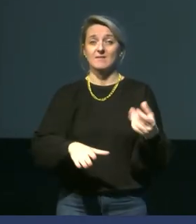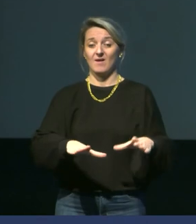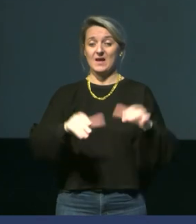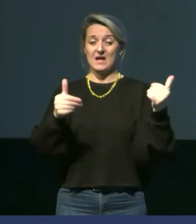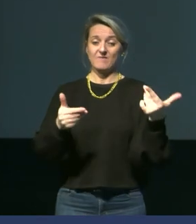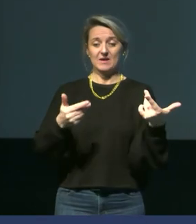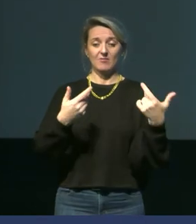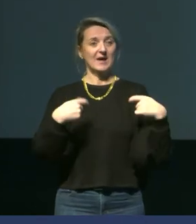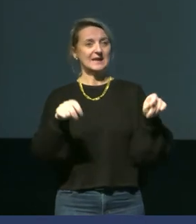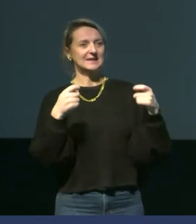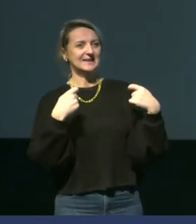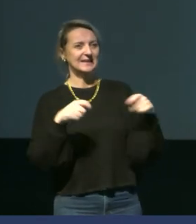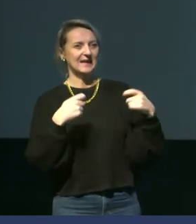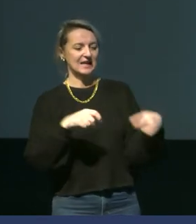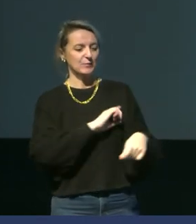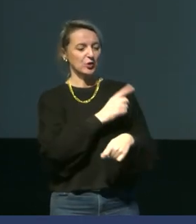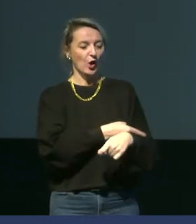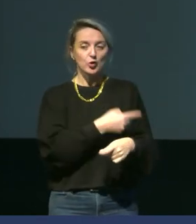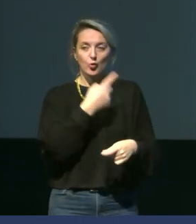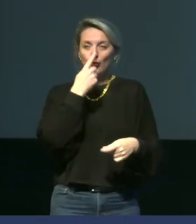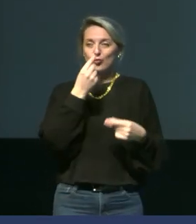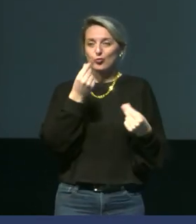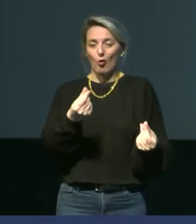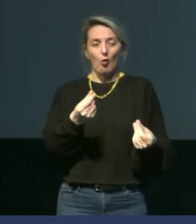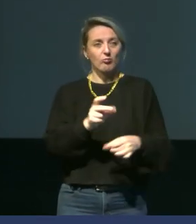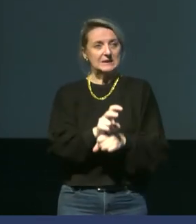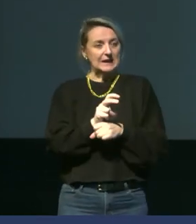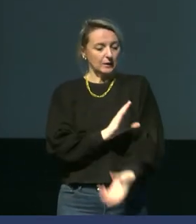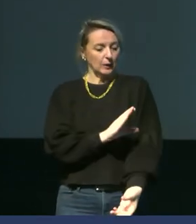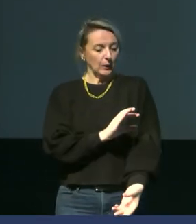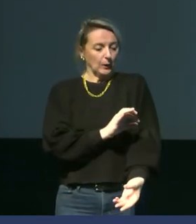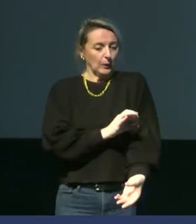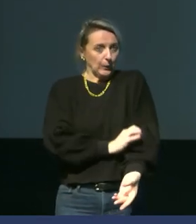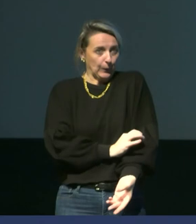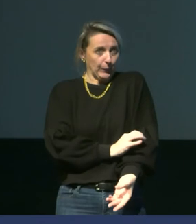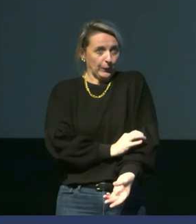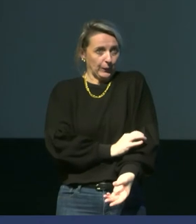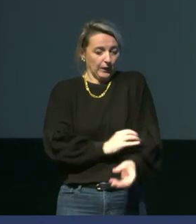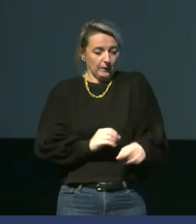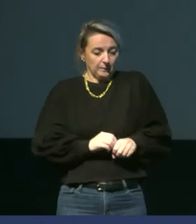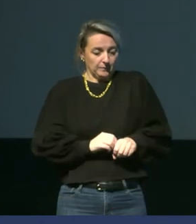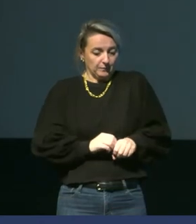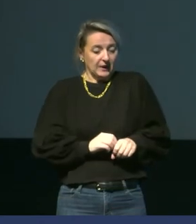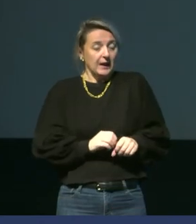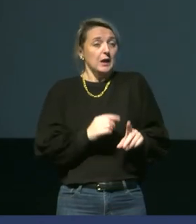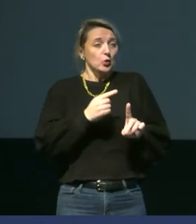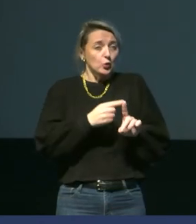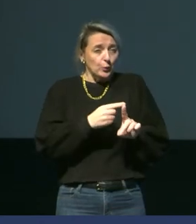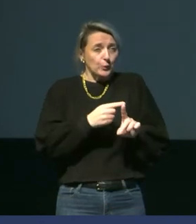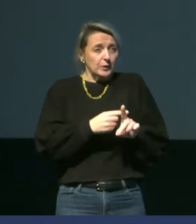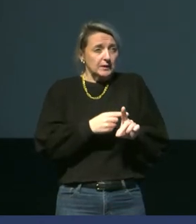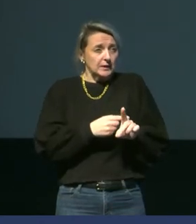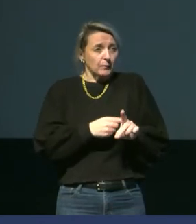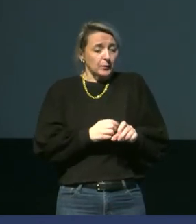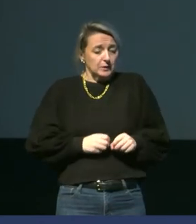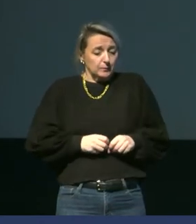'énergie, on s'attend à ce que les individus vont maintenir une vasoconstriction périphérique et puis ils vont au fur et à mesure remonter leur température interne,